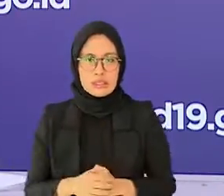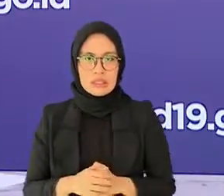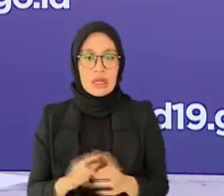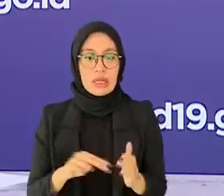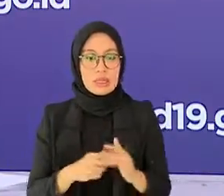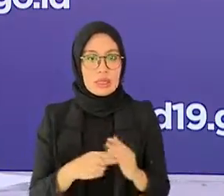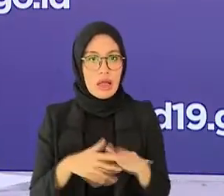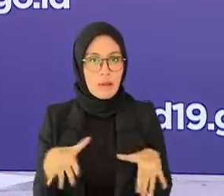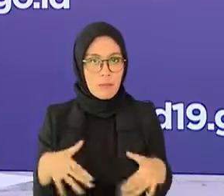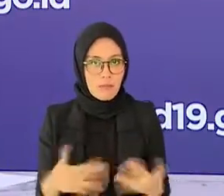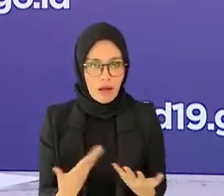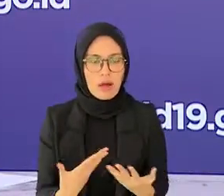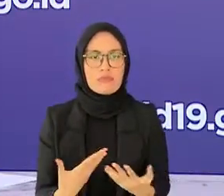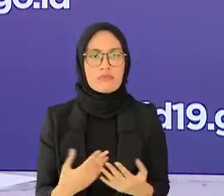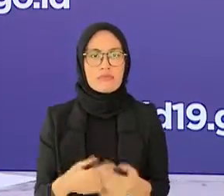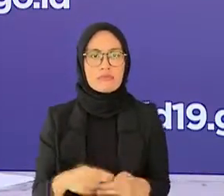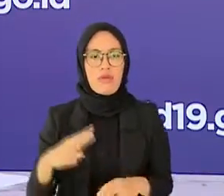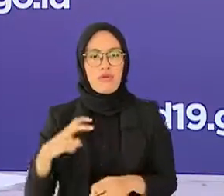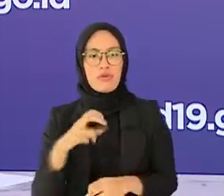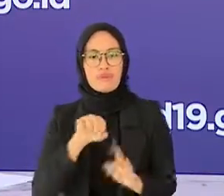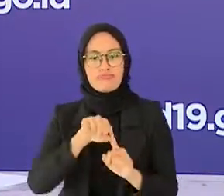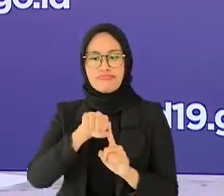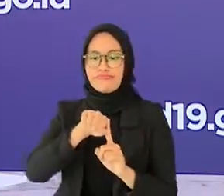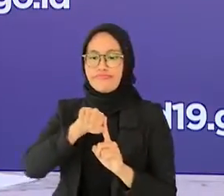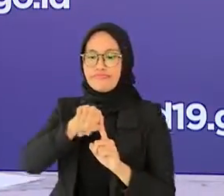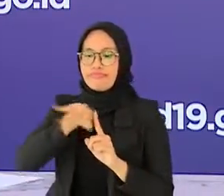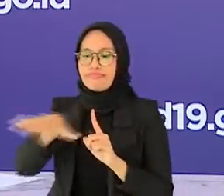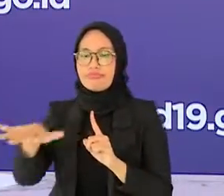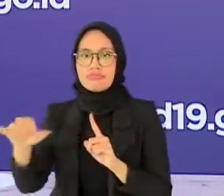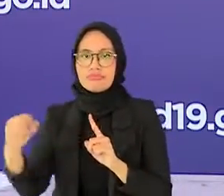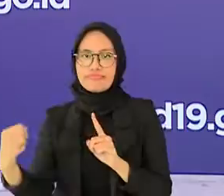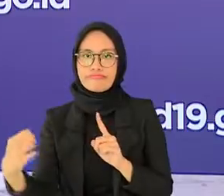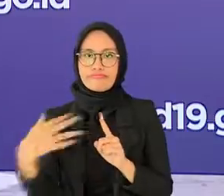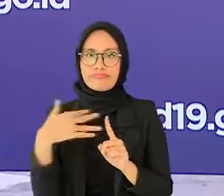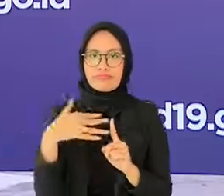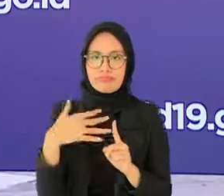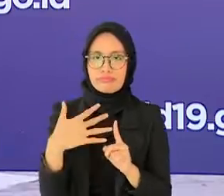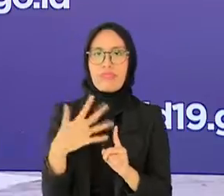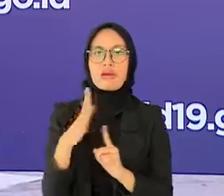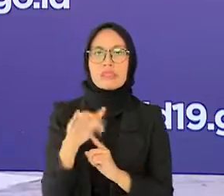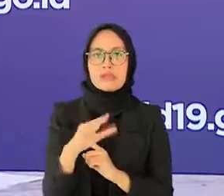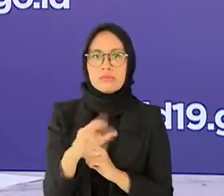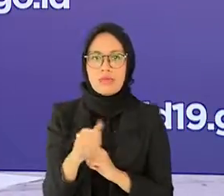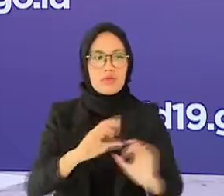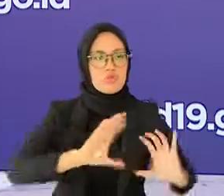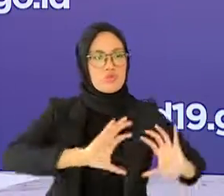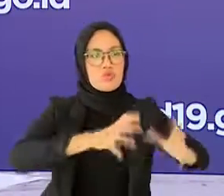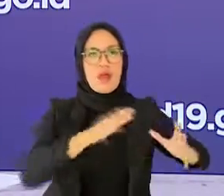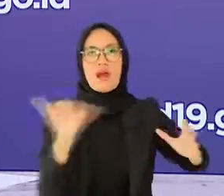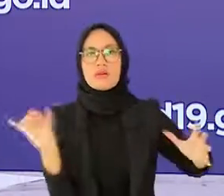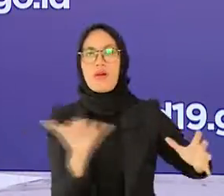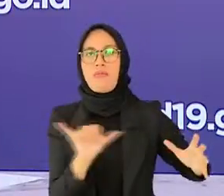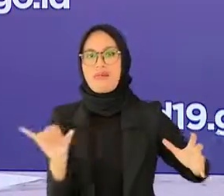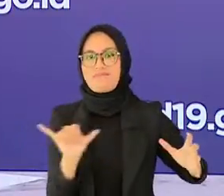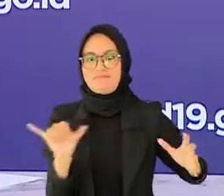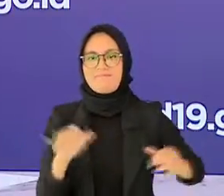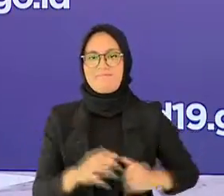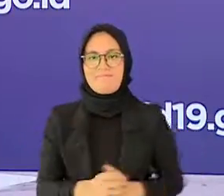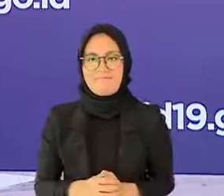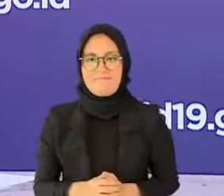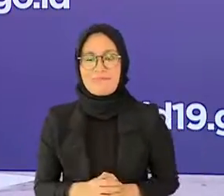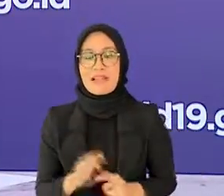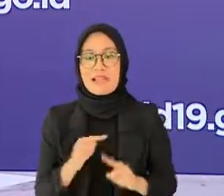penularan virus COVID-19 dirasakan serempak di berbagai belahan dunia akan tetapi